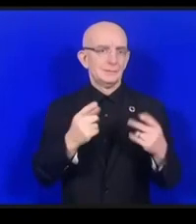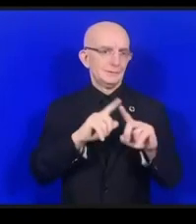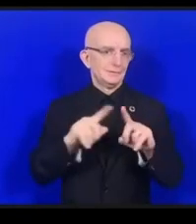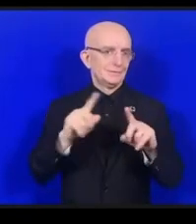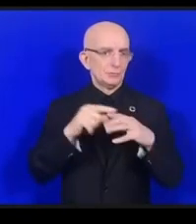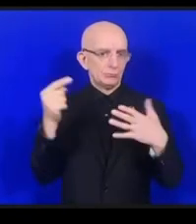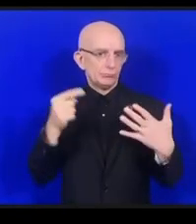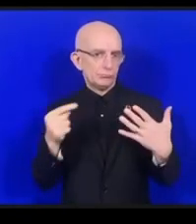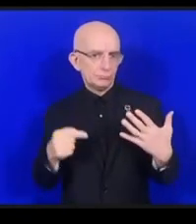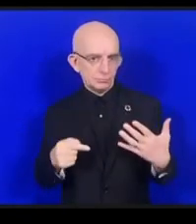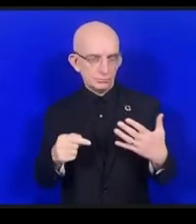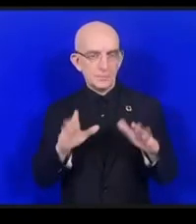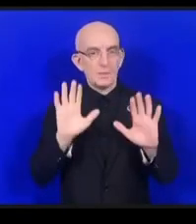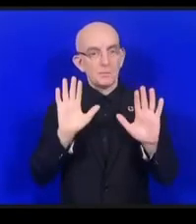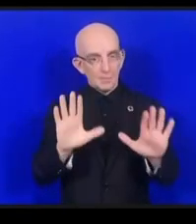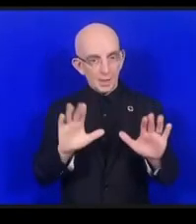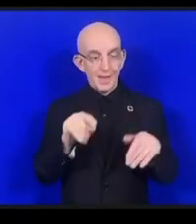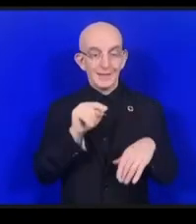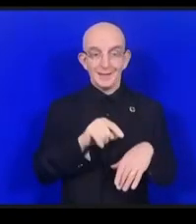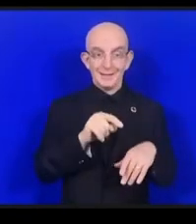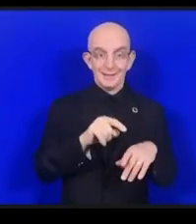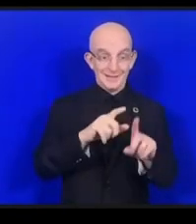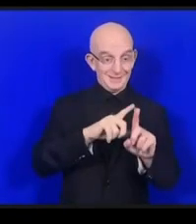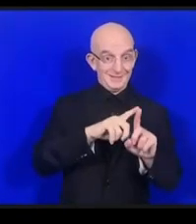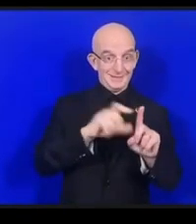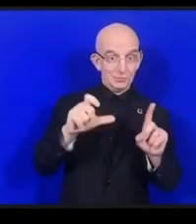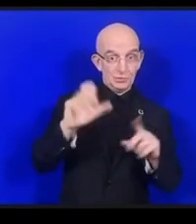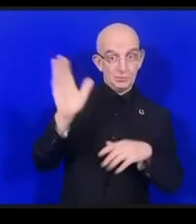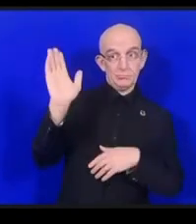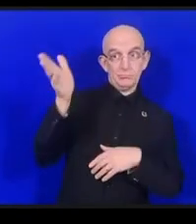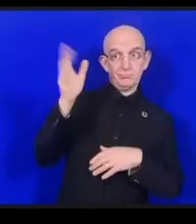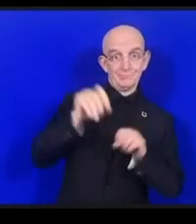貢献をしていますけれどもどうすれば彼らが